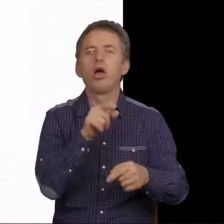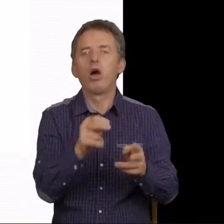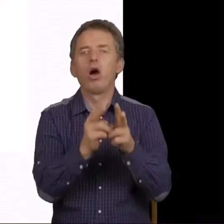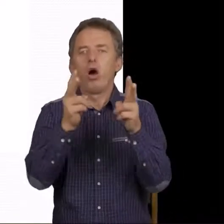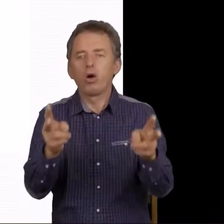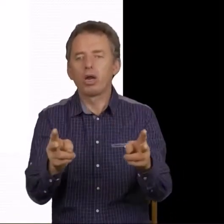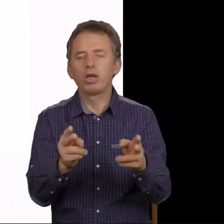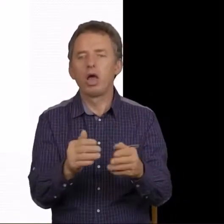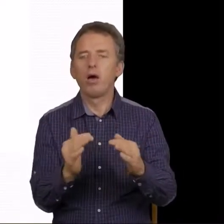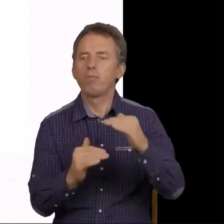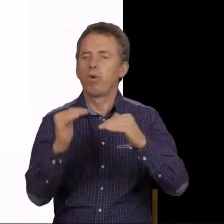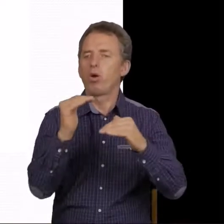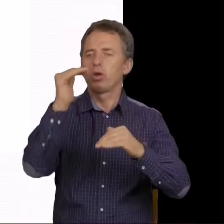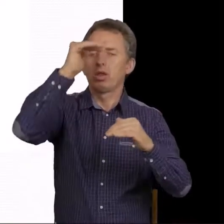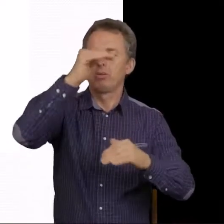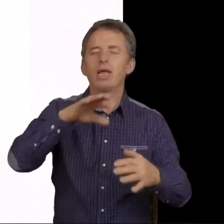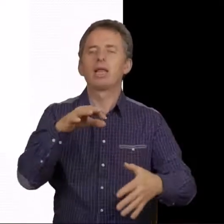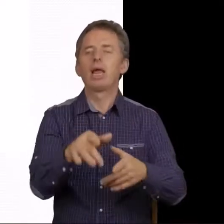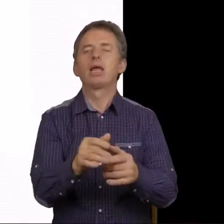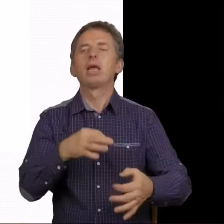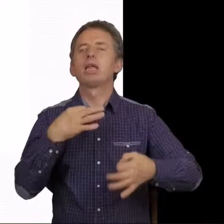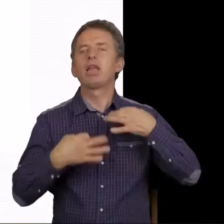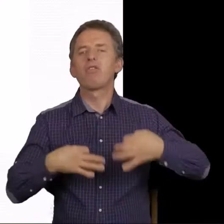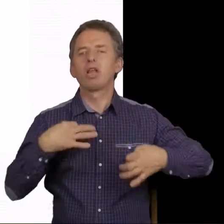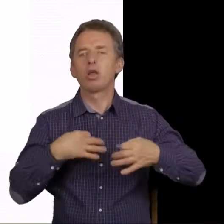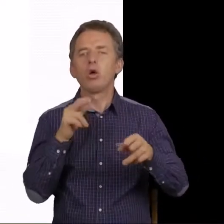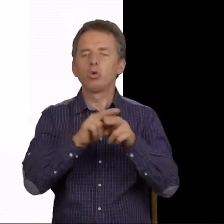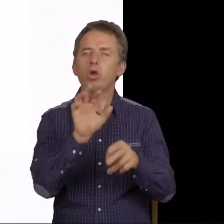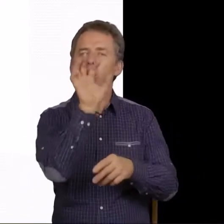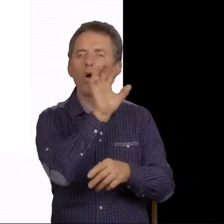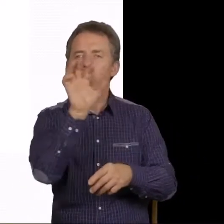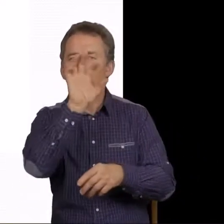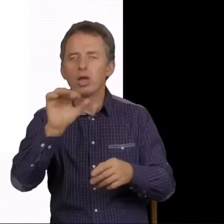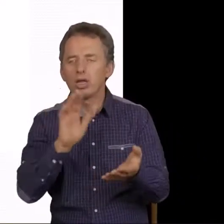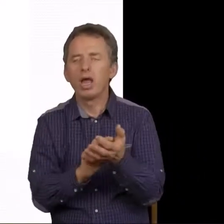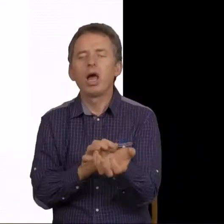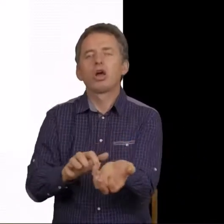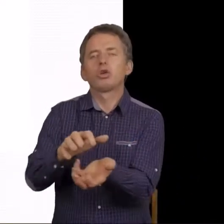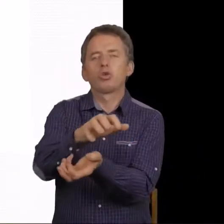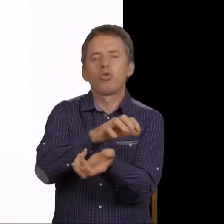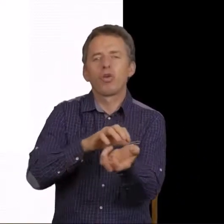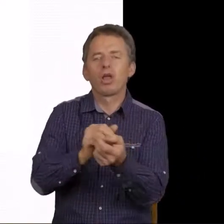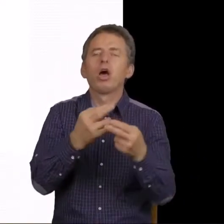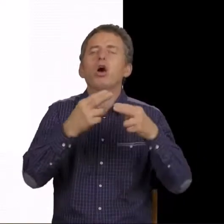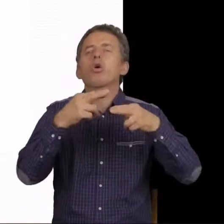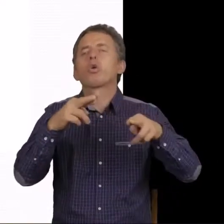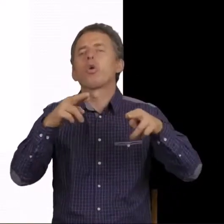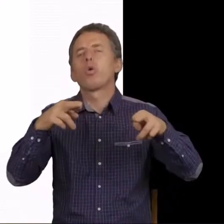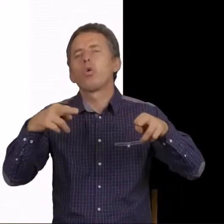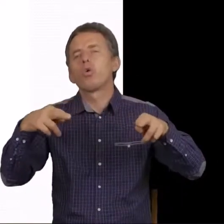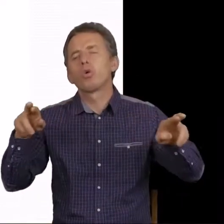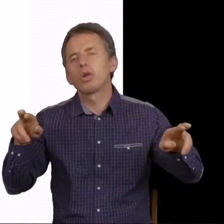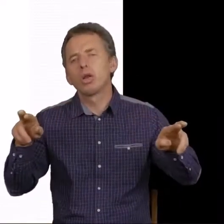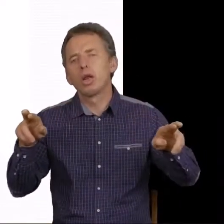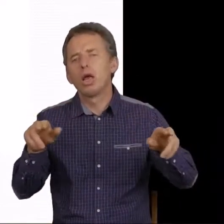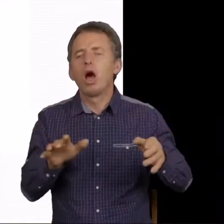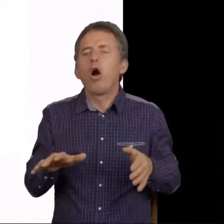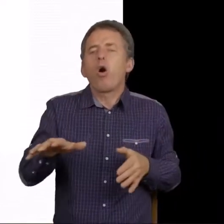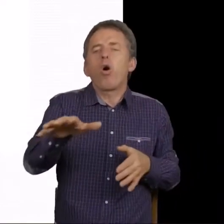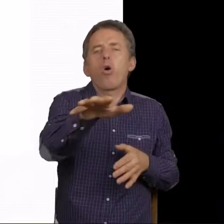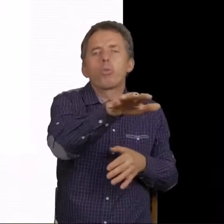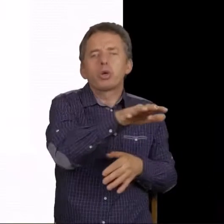postępującej destabilizacji, którą oglądamy na świecie w różnych obszarach.